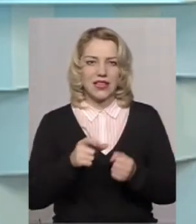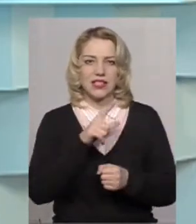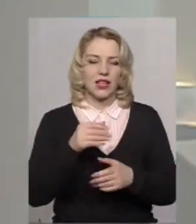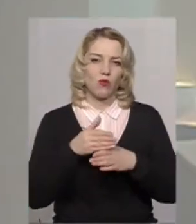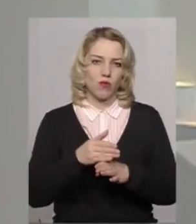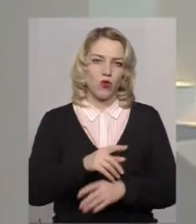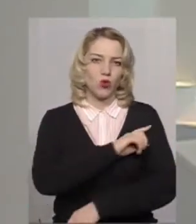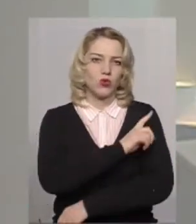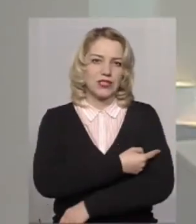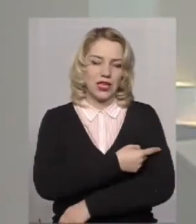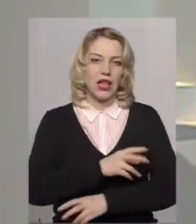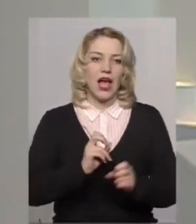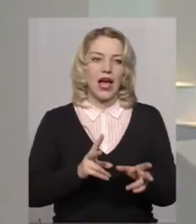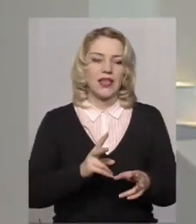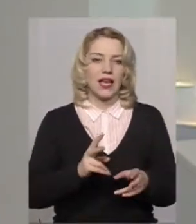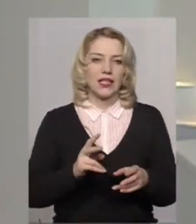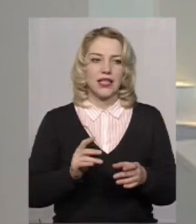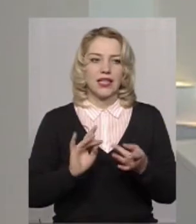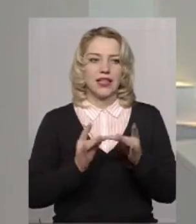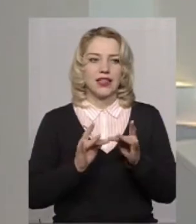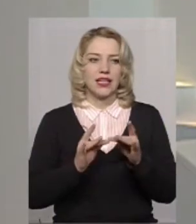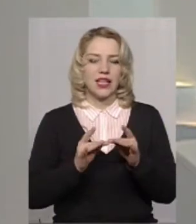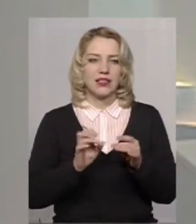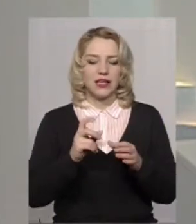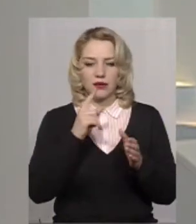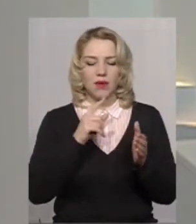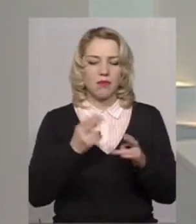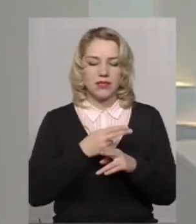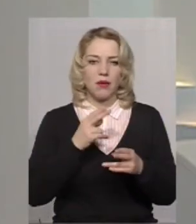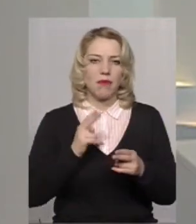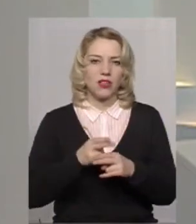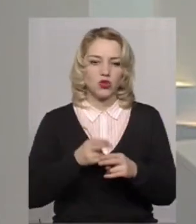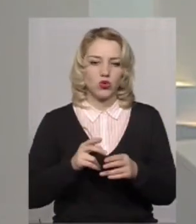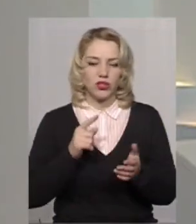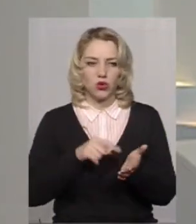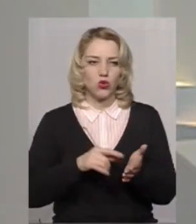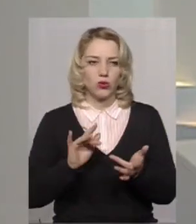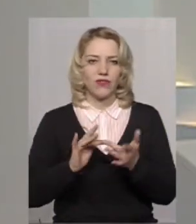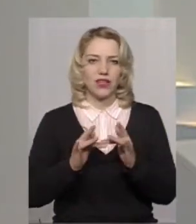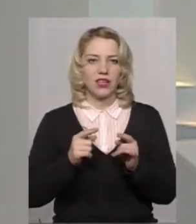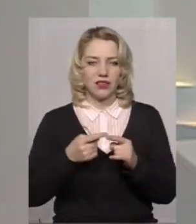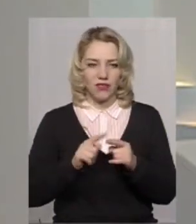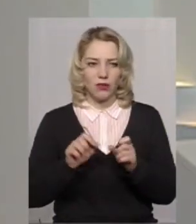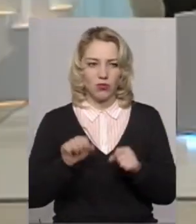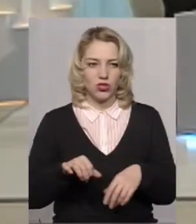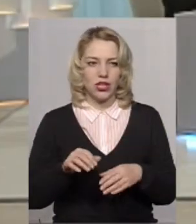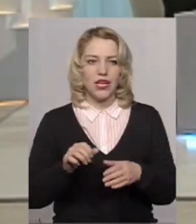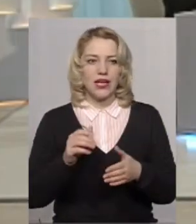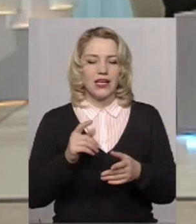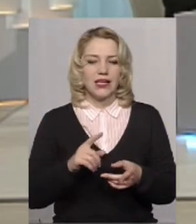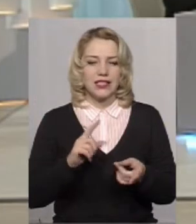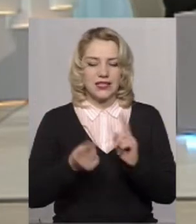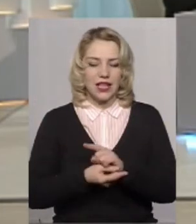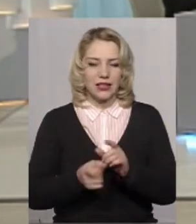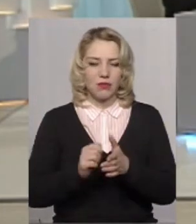А як інтернет, от безперешкодний доступ в інтернет, він може стати причиною того,